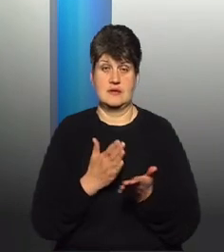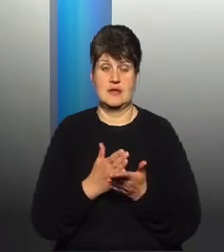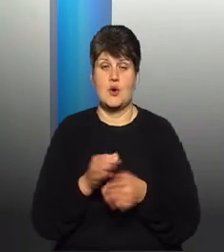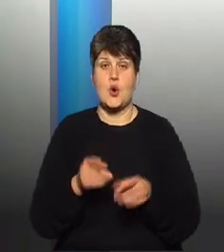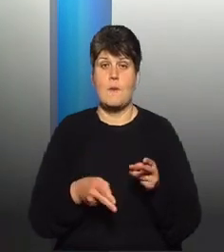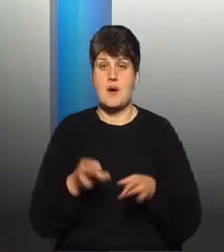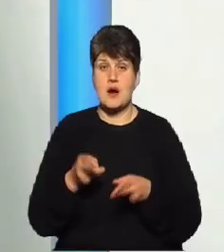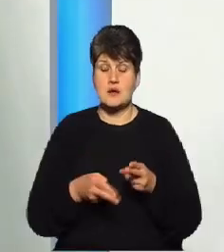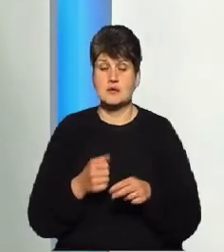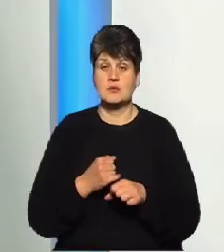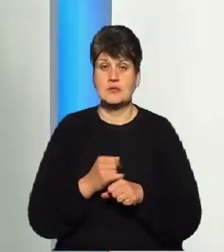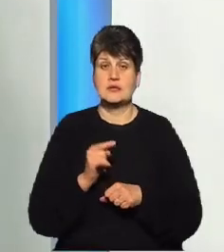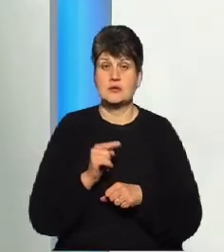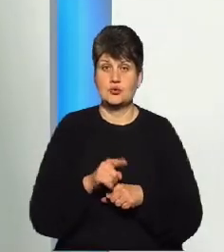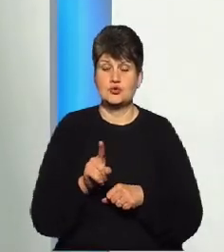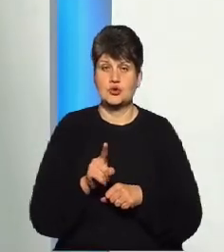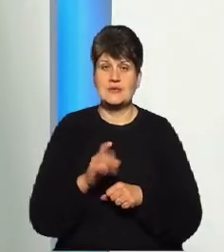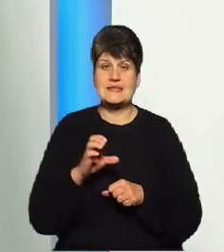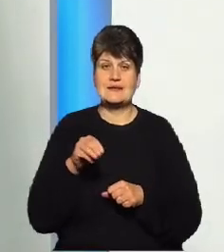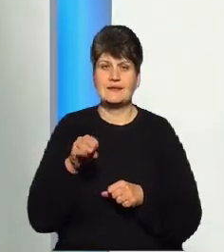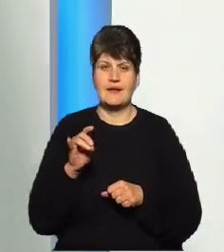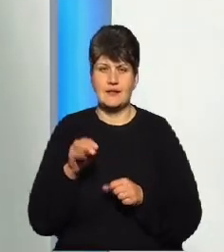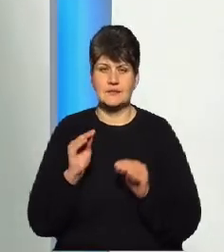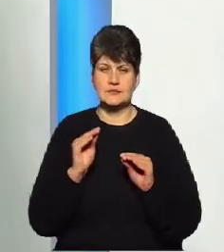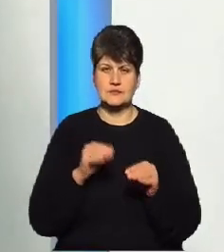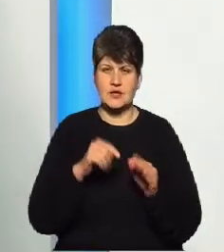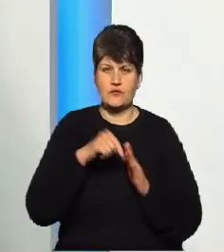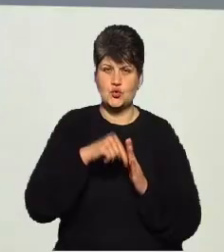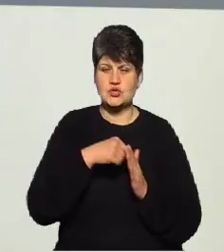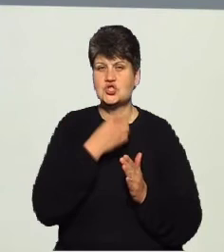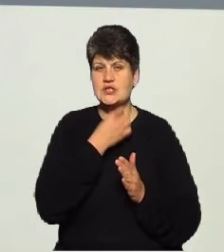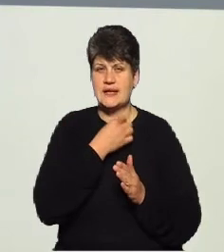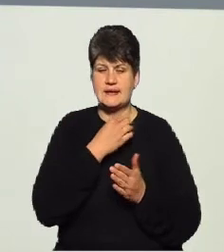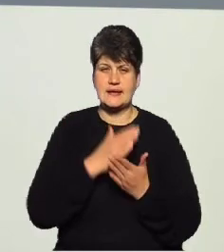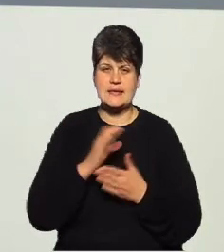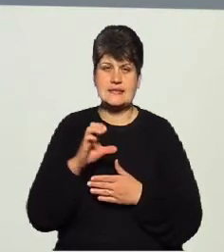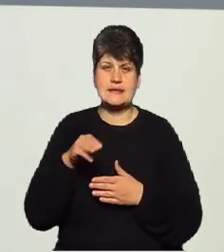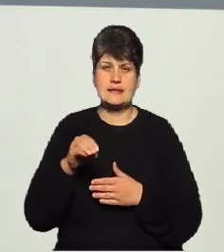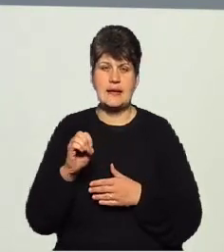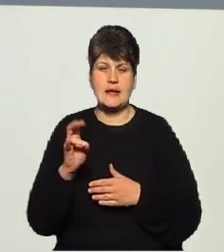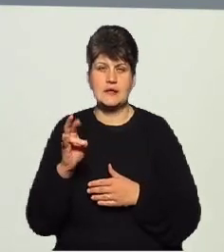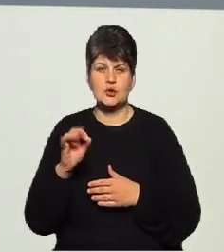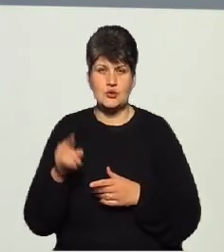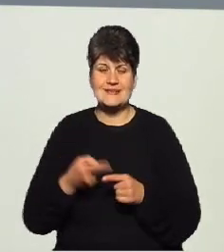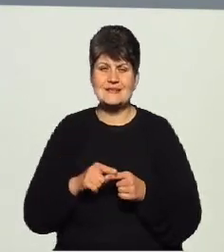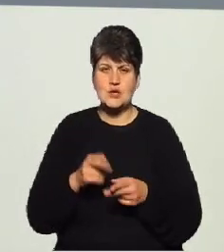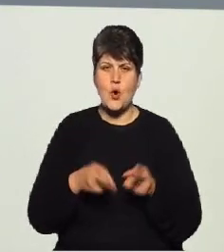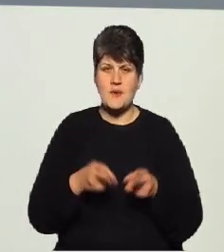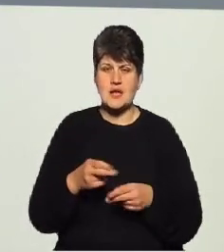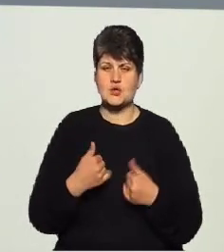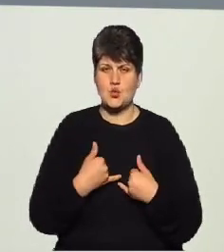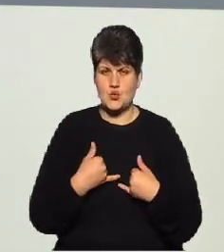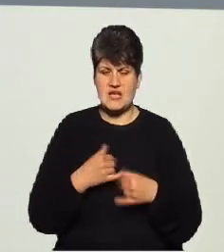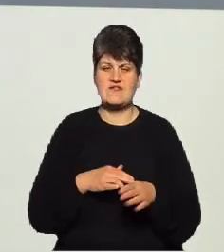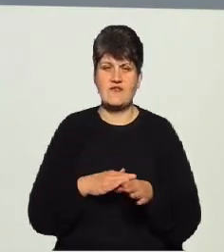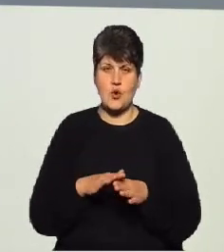щоб стентувати внутрішню сонну артерію, де є стеноз. Тобто оці операції у нас виконуються. Але у нас